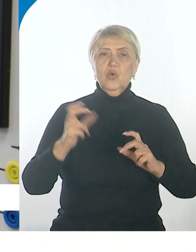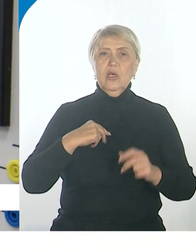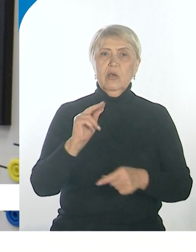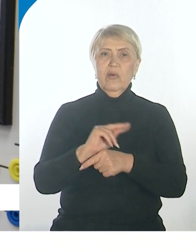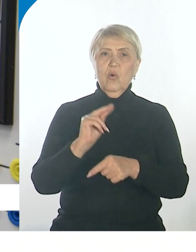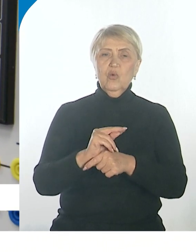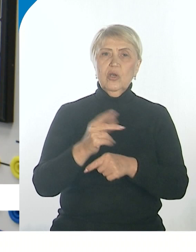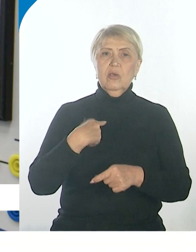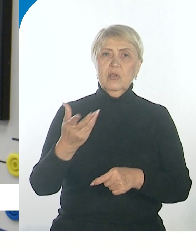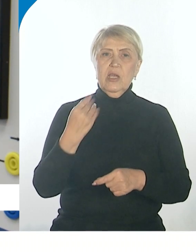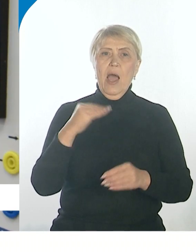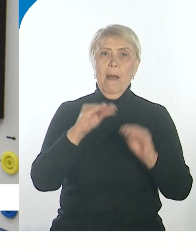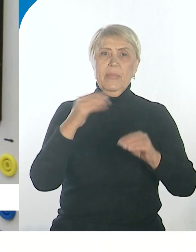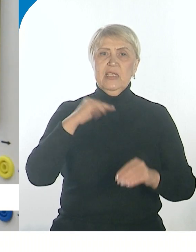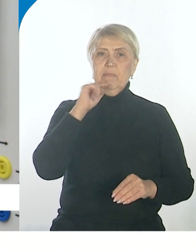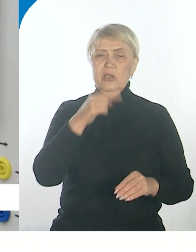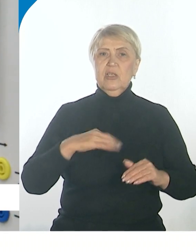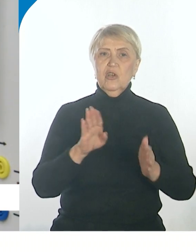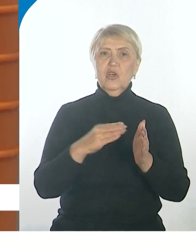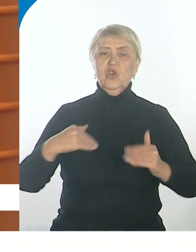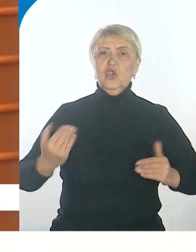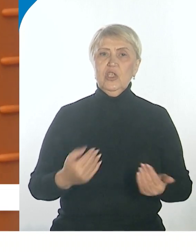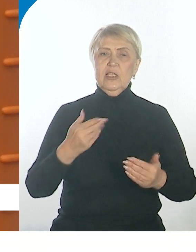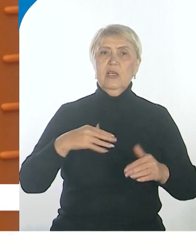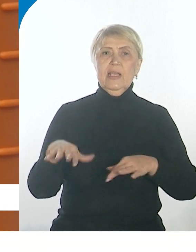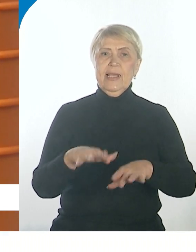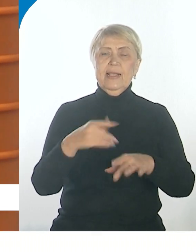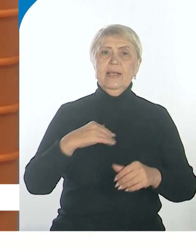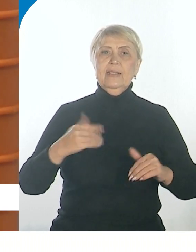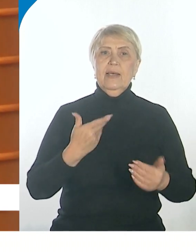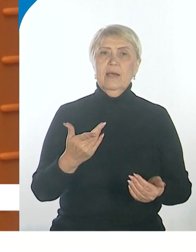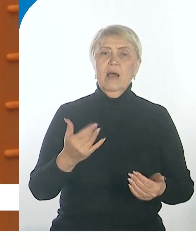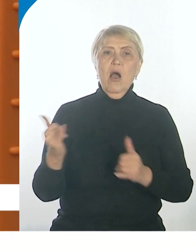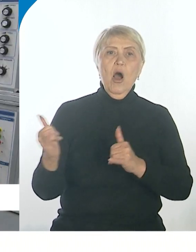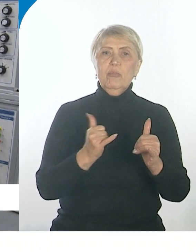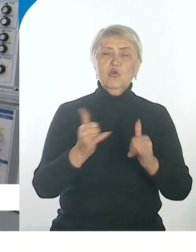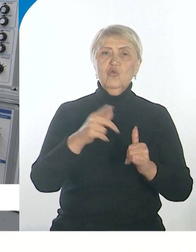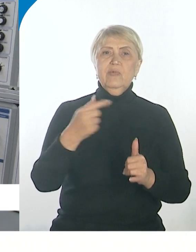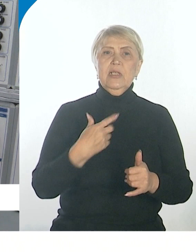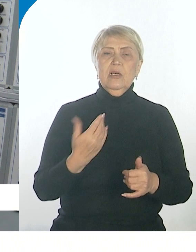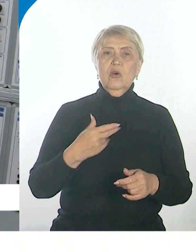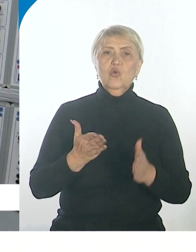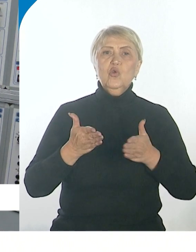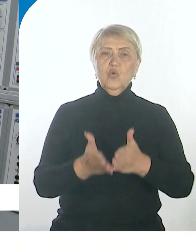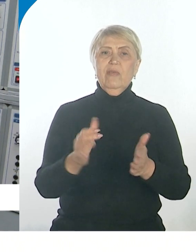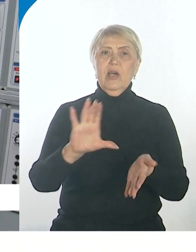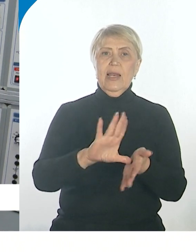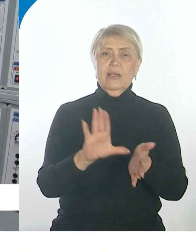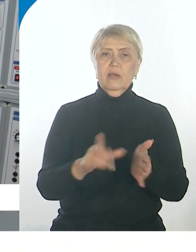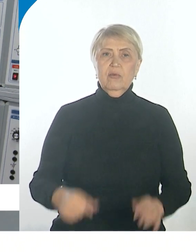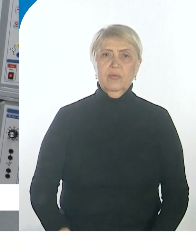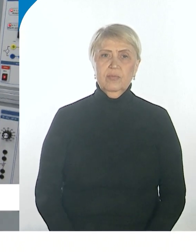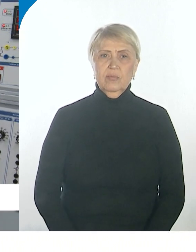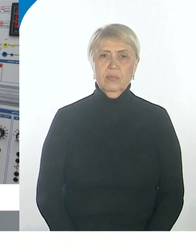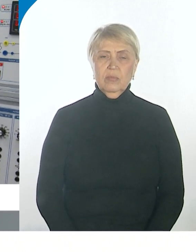пробоинами и обеспечивать безопасной жизнедеятельности судна, обслуживать судовую электрику. Было и оборудование, но оно было старое, и было